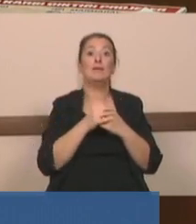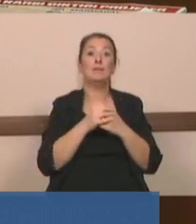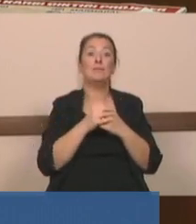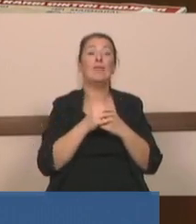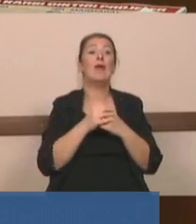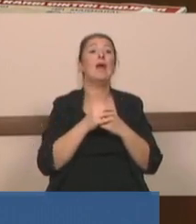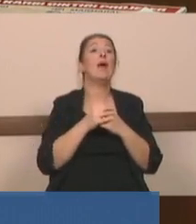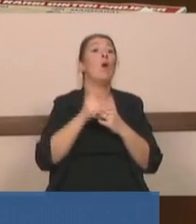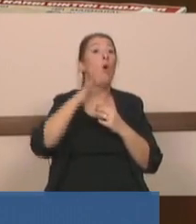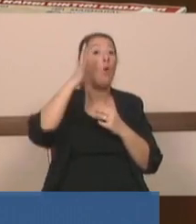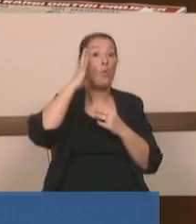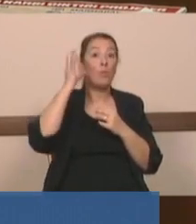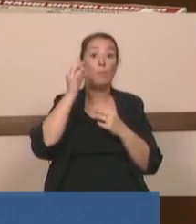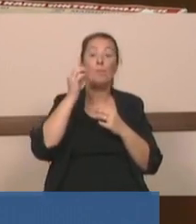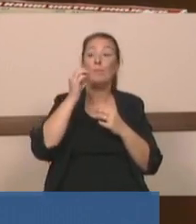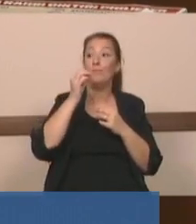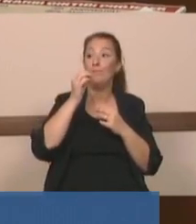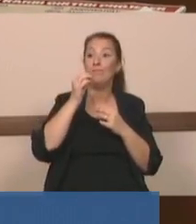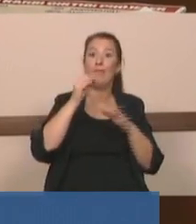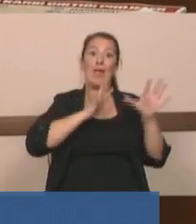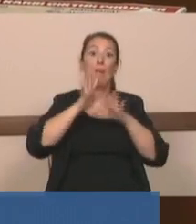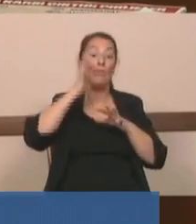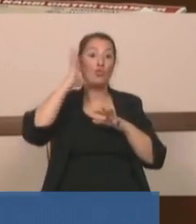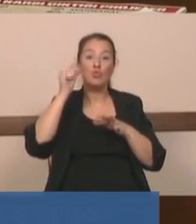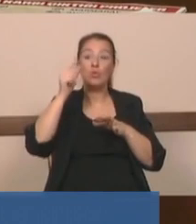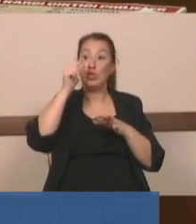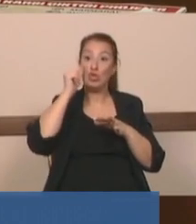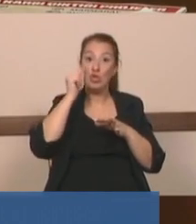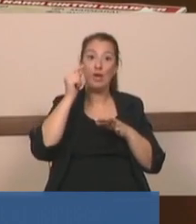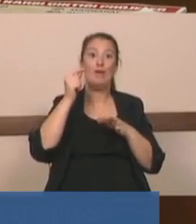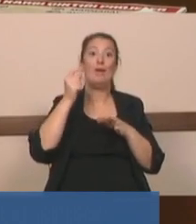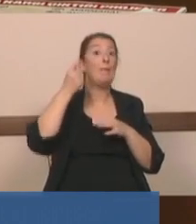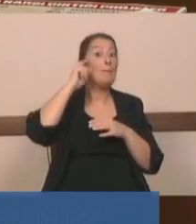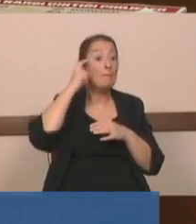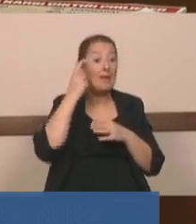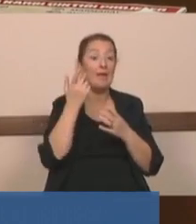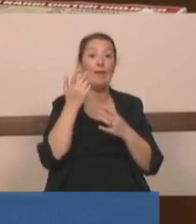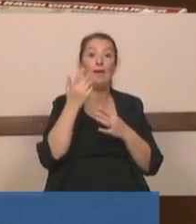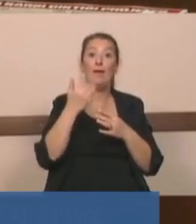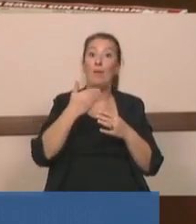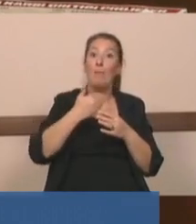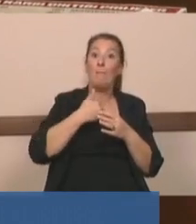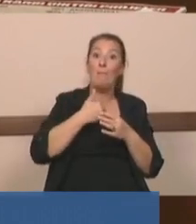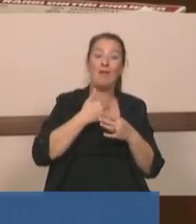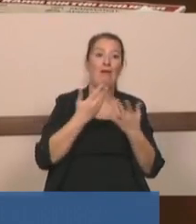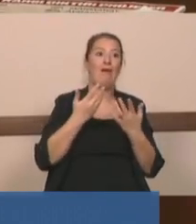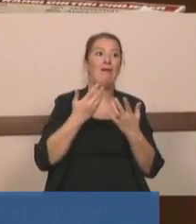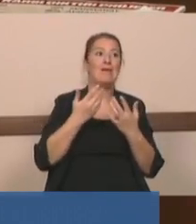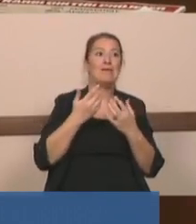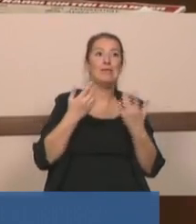sizden istifade etmek istiyorum. Bilginiz de bilginin aydınlığıyla bana ufuk çizin demektir değil mi?